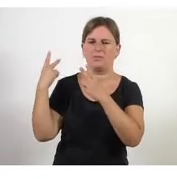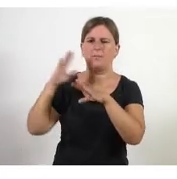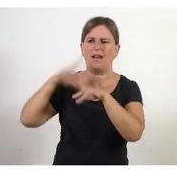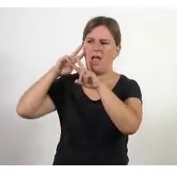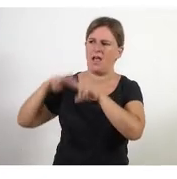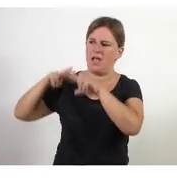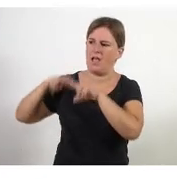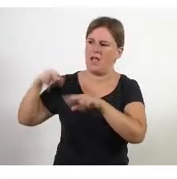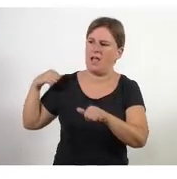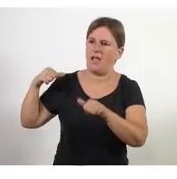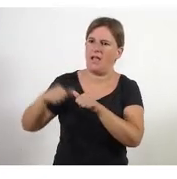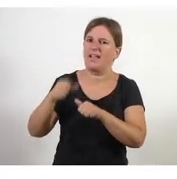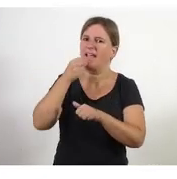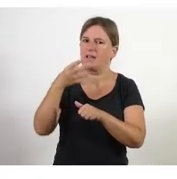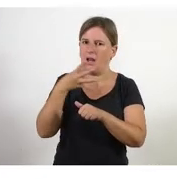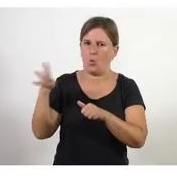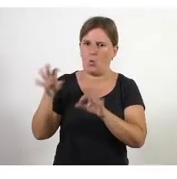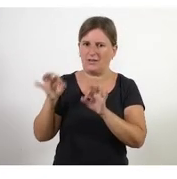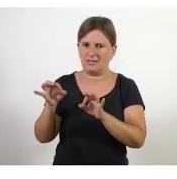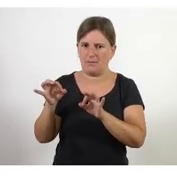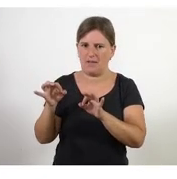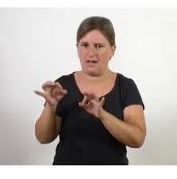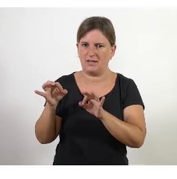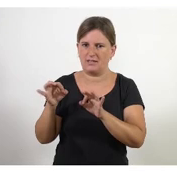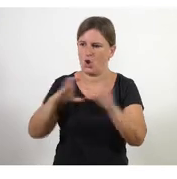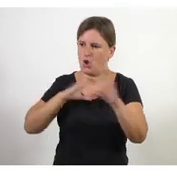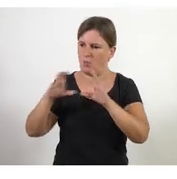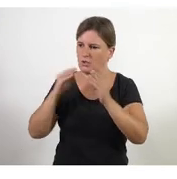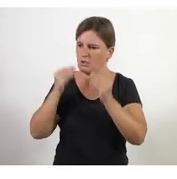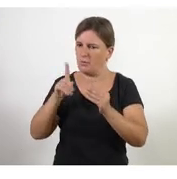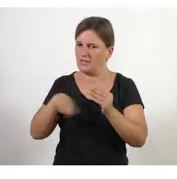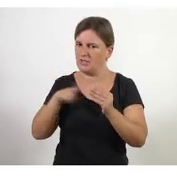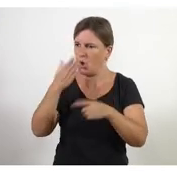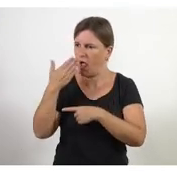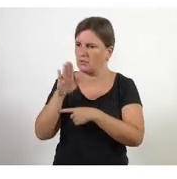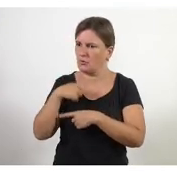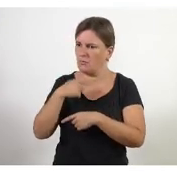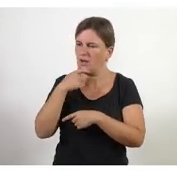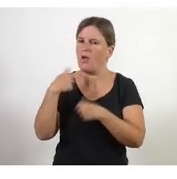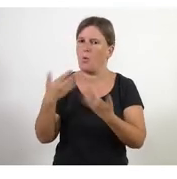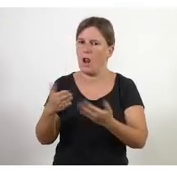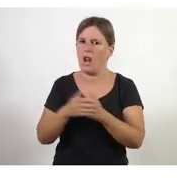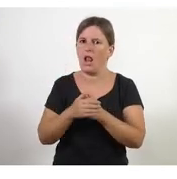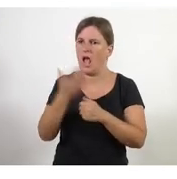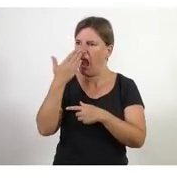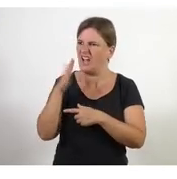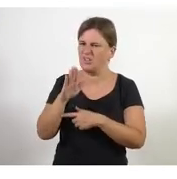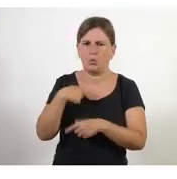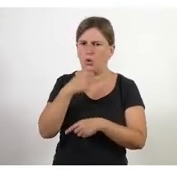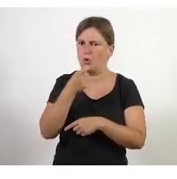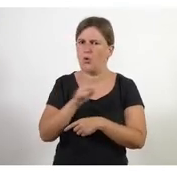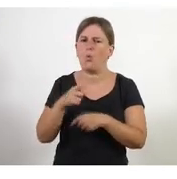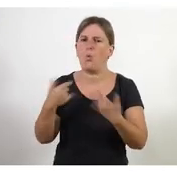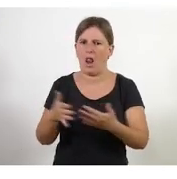com hem treballat durant aquestes quatre setmanes quins estils de comunicació quins comportaments m'han agradat quines actituds no m'han